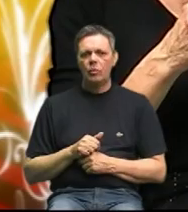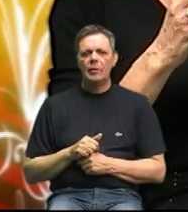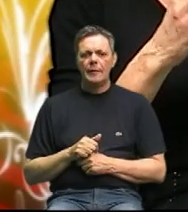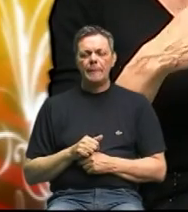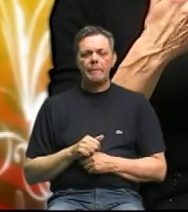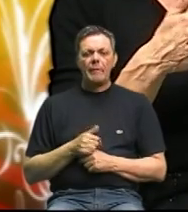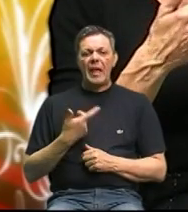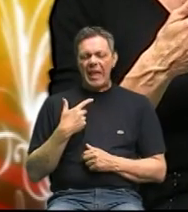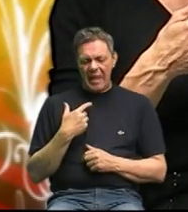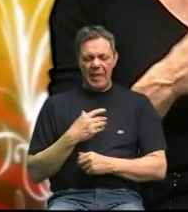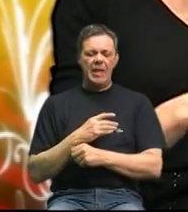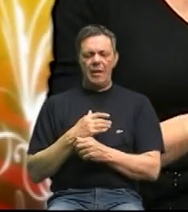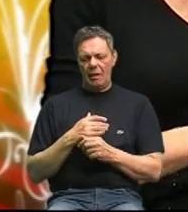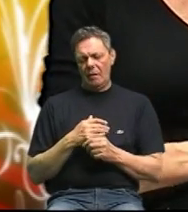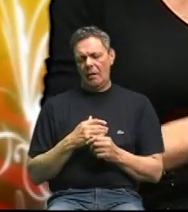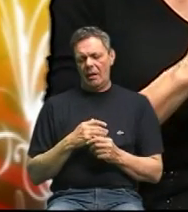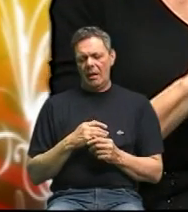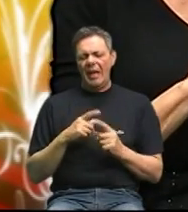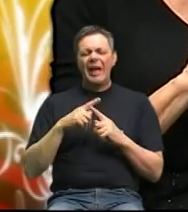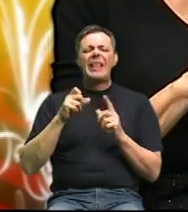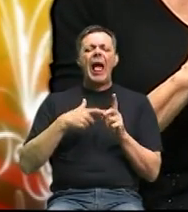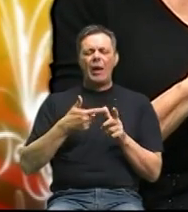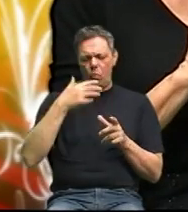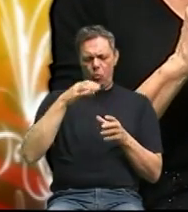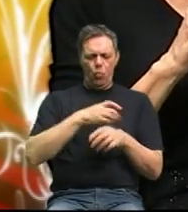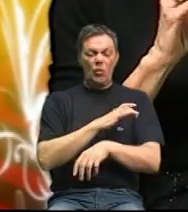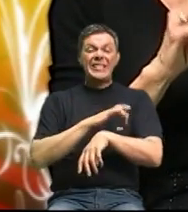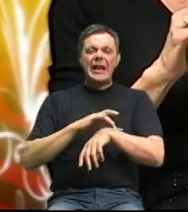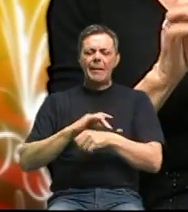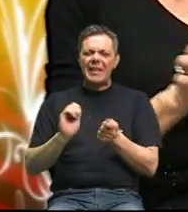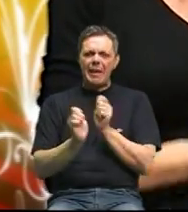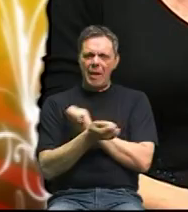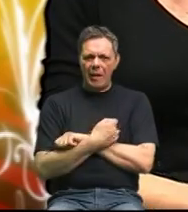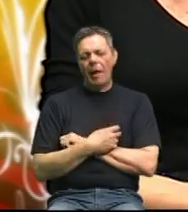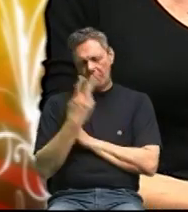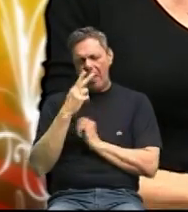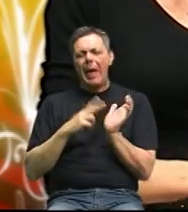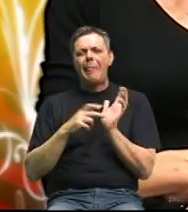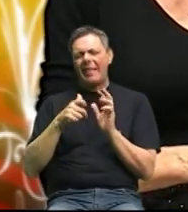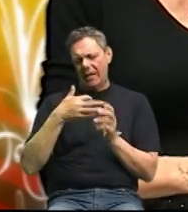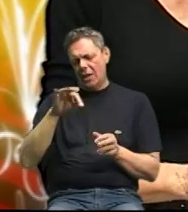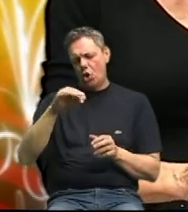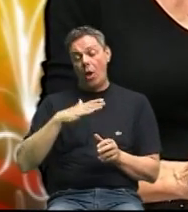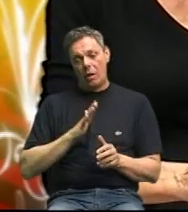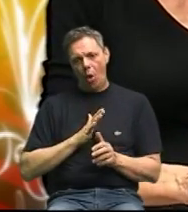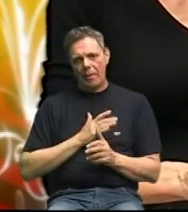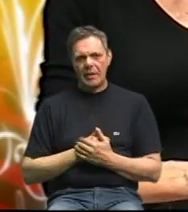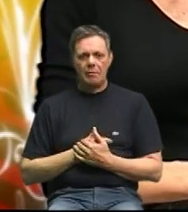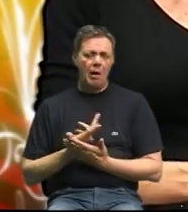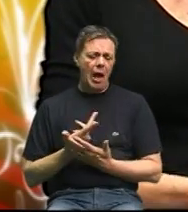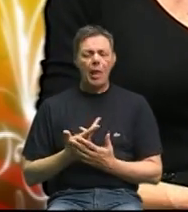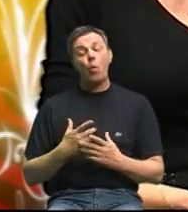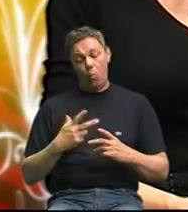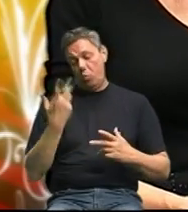čelijama se mijenja tako je i to je tada natrium je opasan ali u normalnom životu